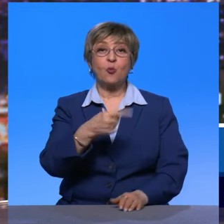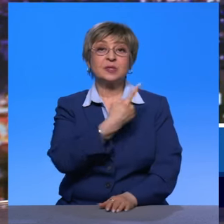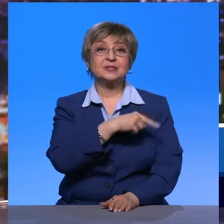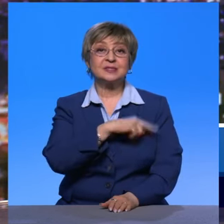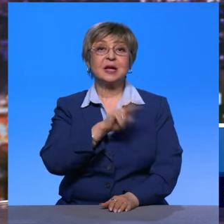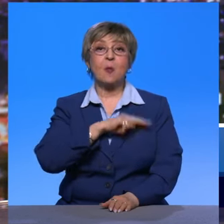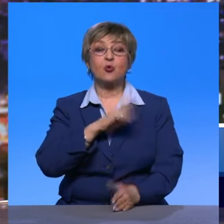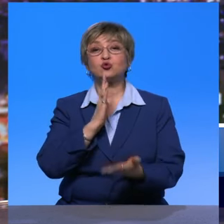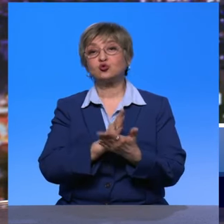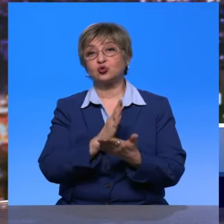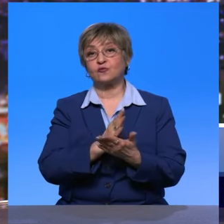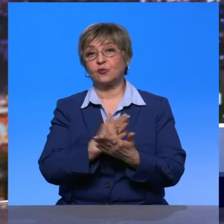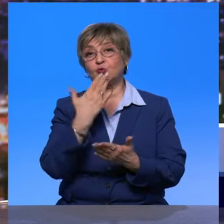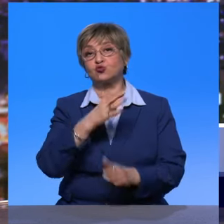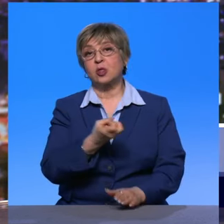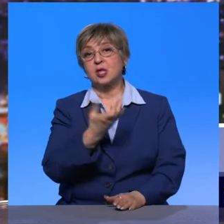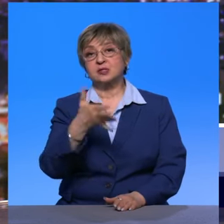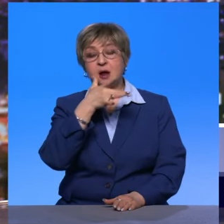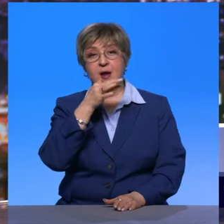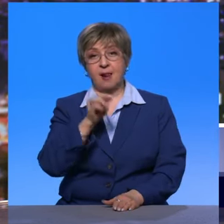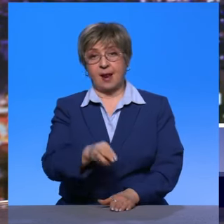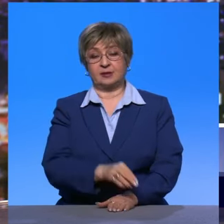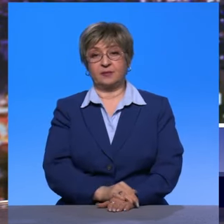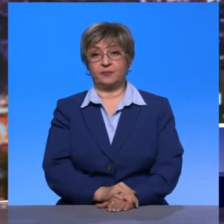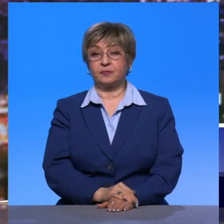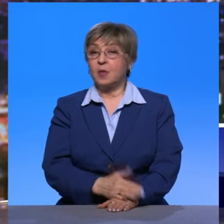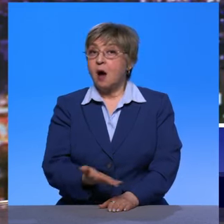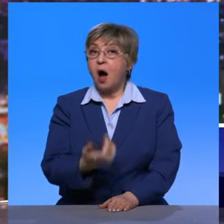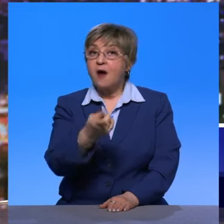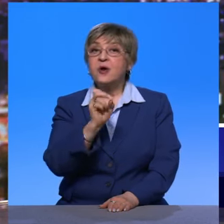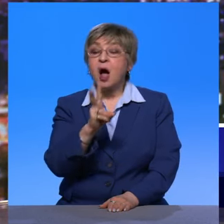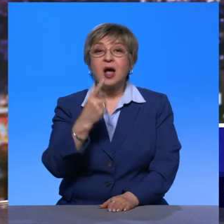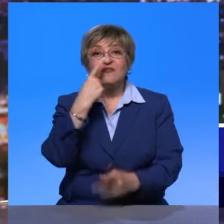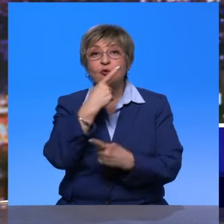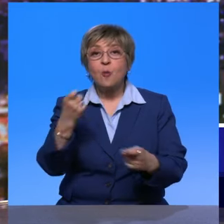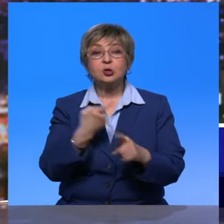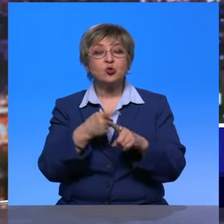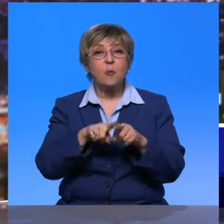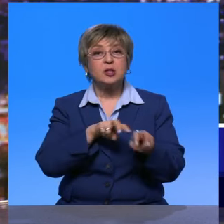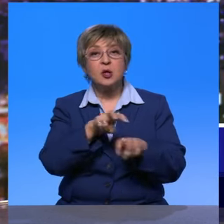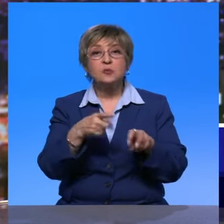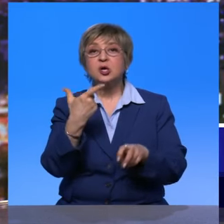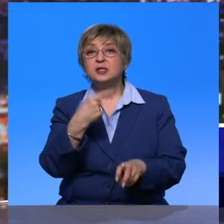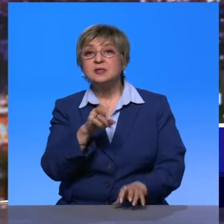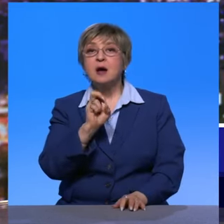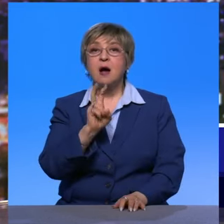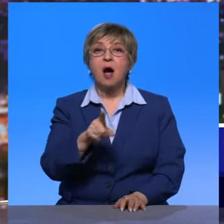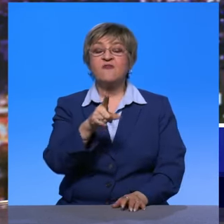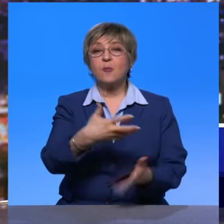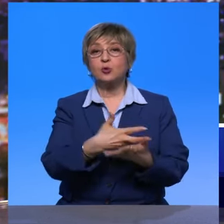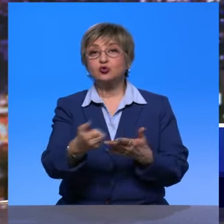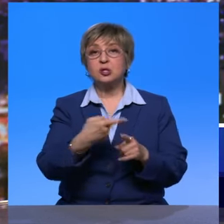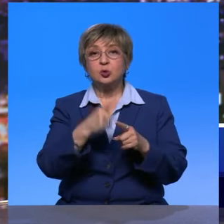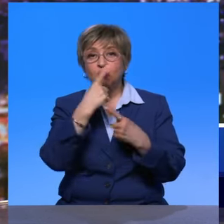существует уже так же несколько лет. Алена, расскажите, а как вы информацию эту ищете? Вот где, как вы получаете эту